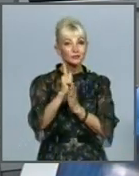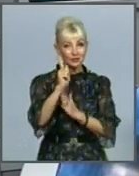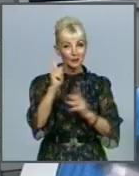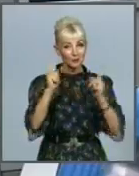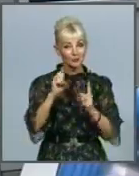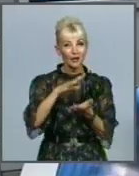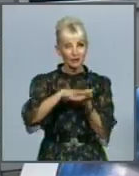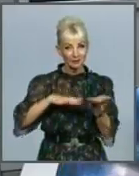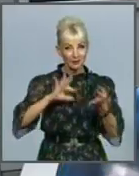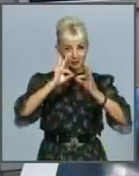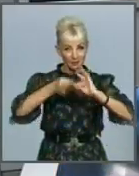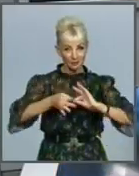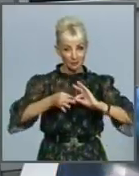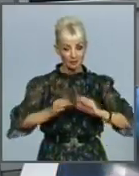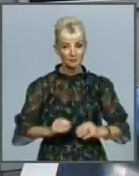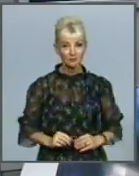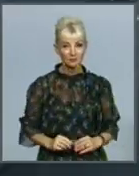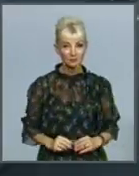початку коротко, а далі в деталях.